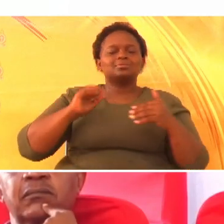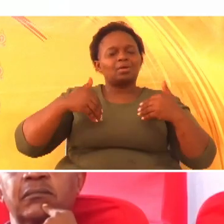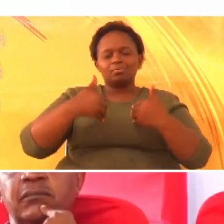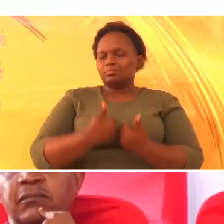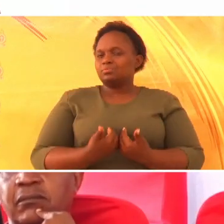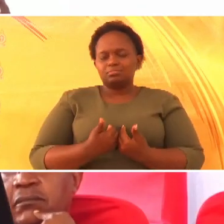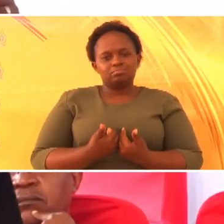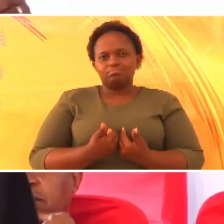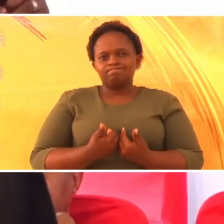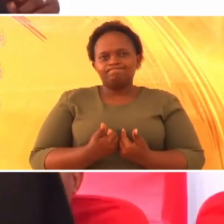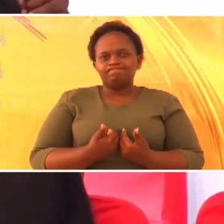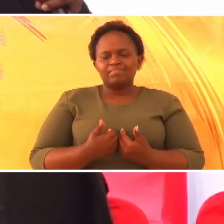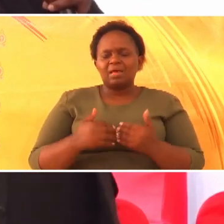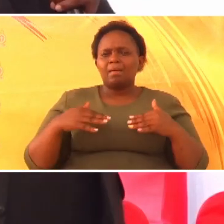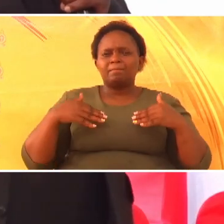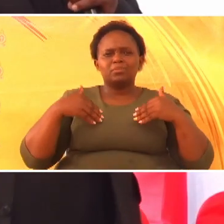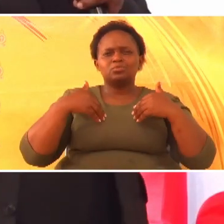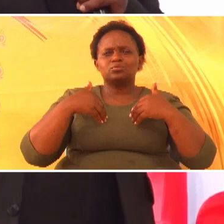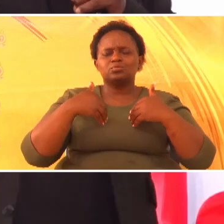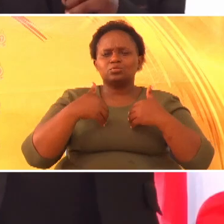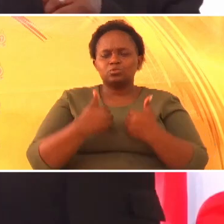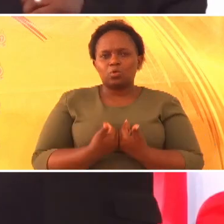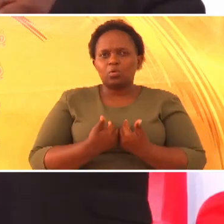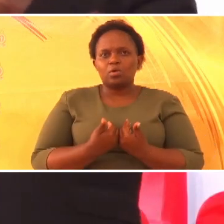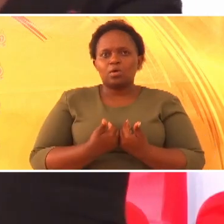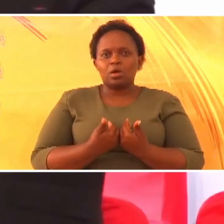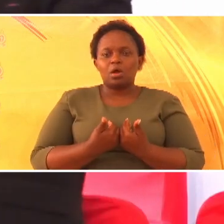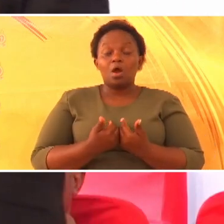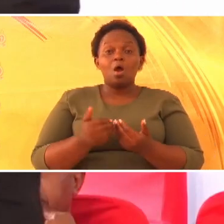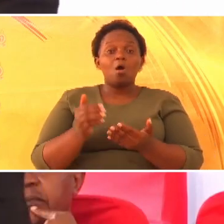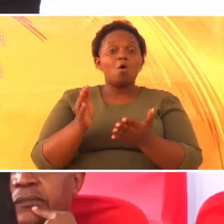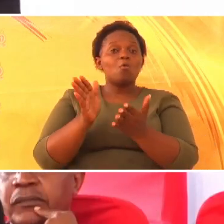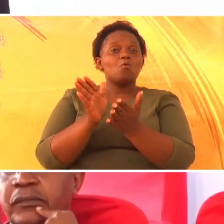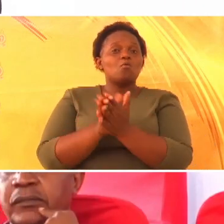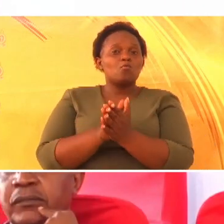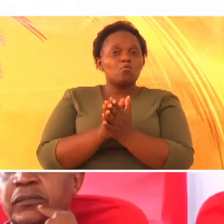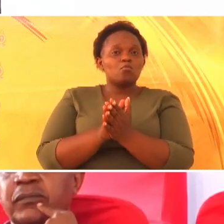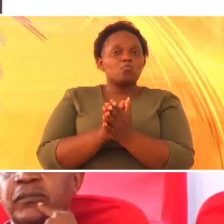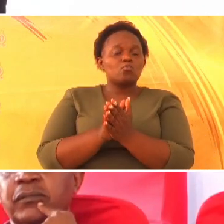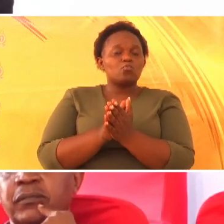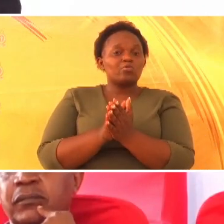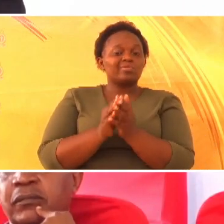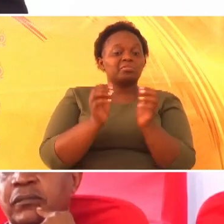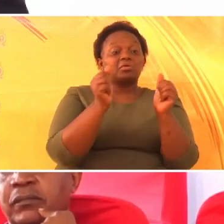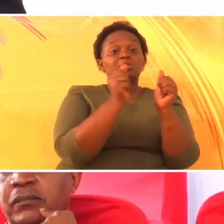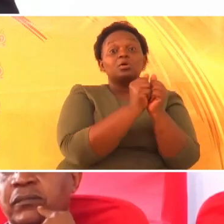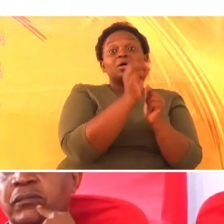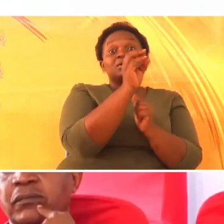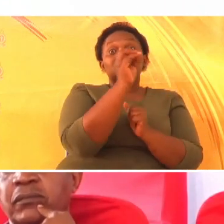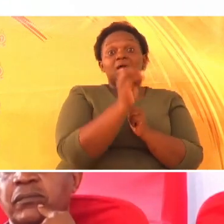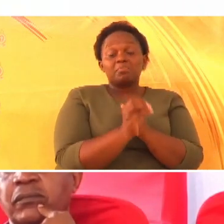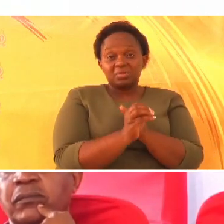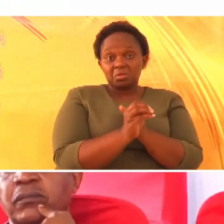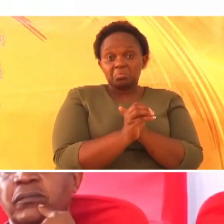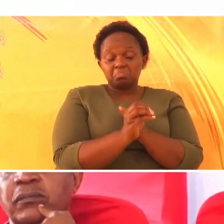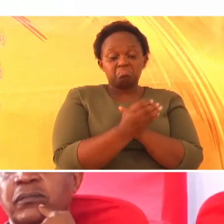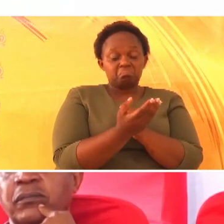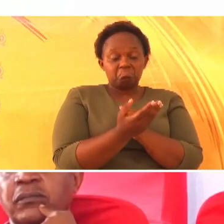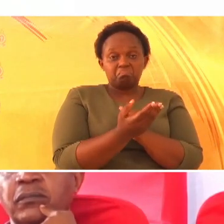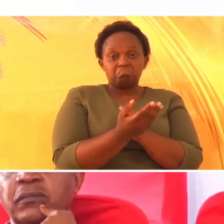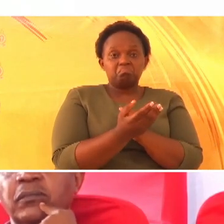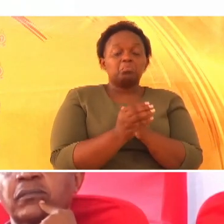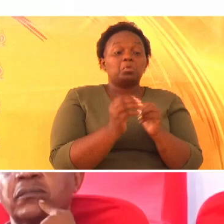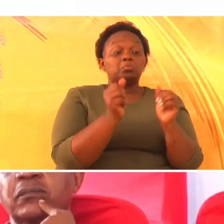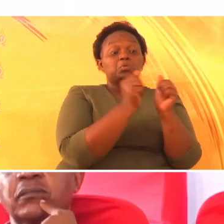Hamechoka na taithi zao ambazo walikuwa anatoa.